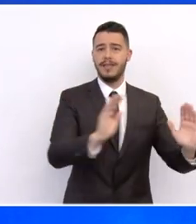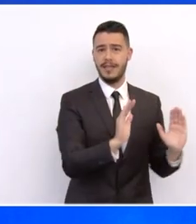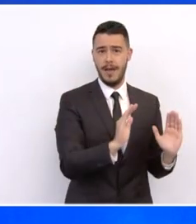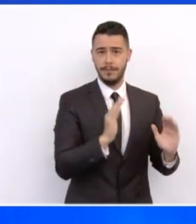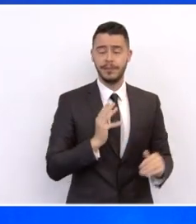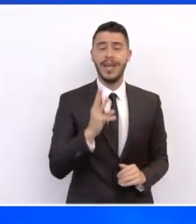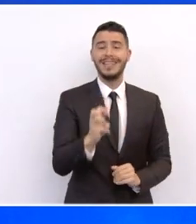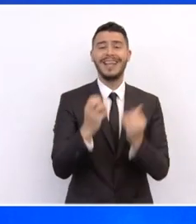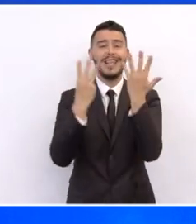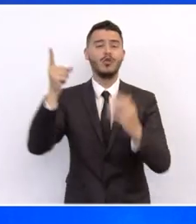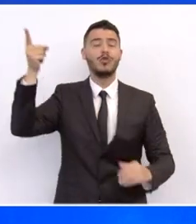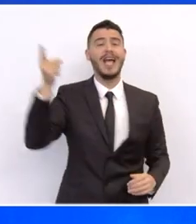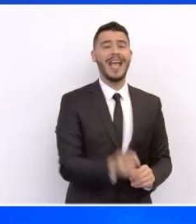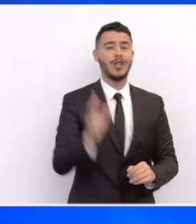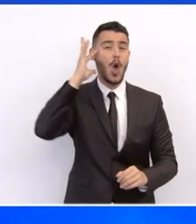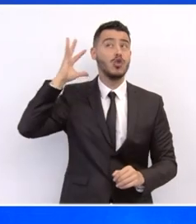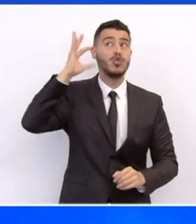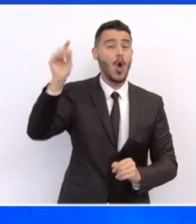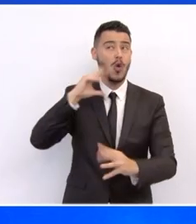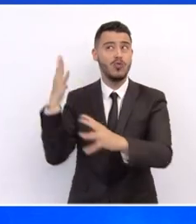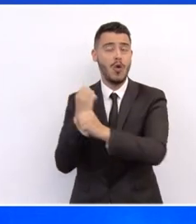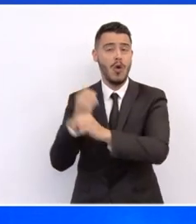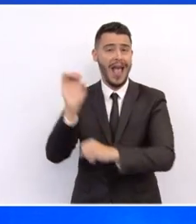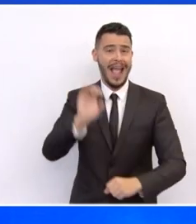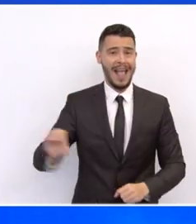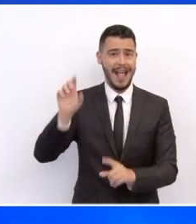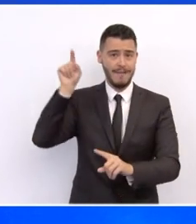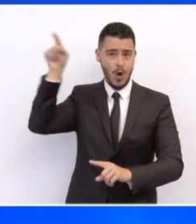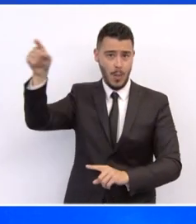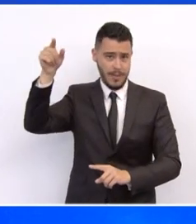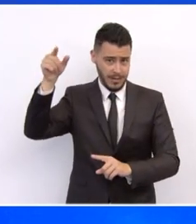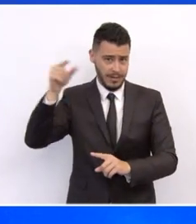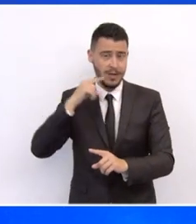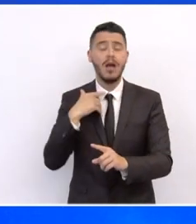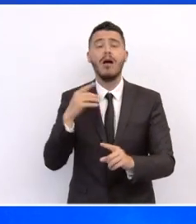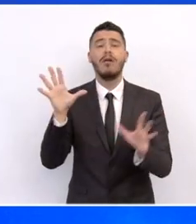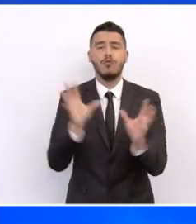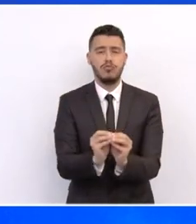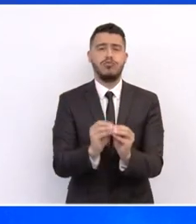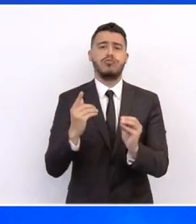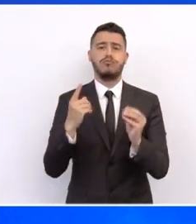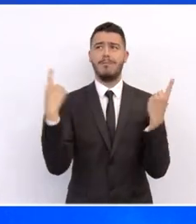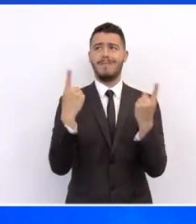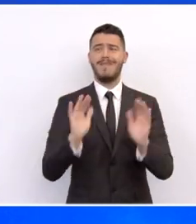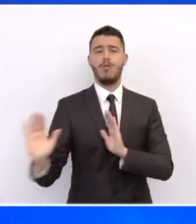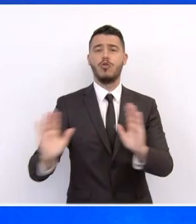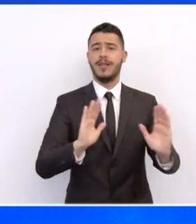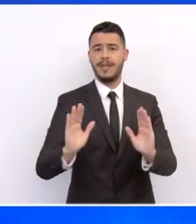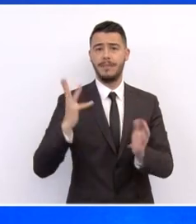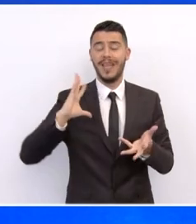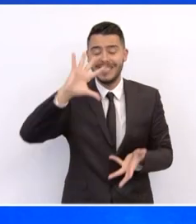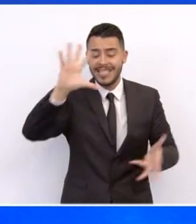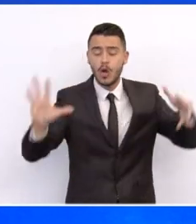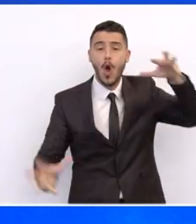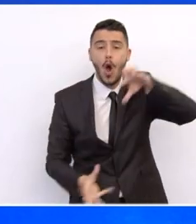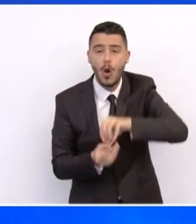38% και 22% αντίστοιχα για την πράσινη και ψηφιακή πλευρά του σχεδίου. Συνολικά, είναι ένα